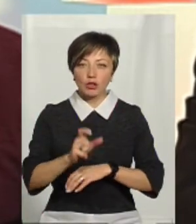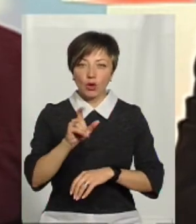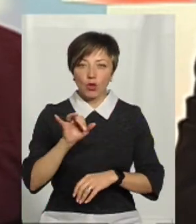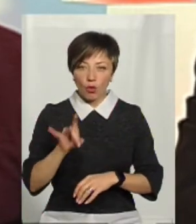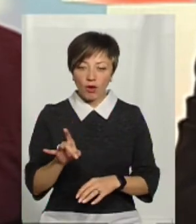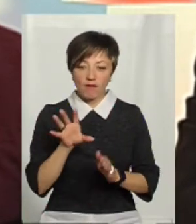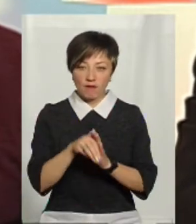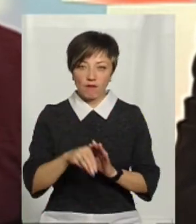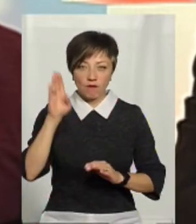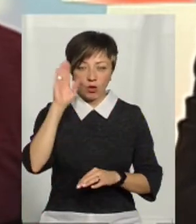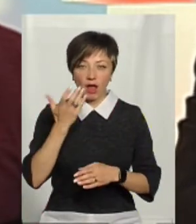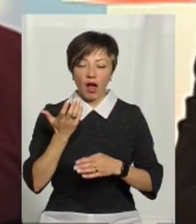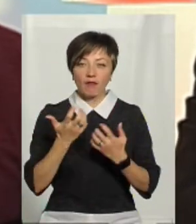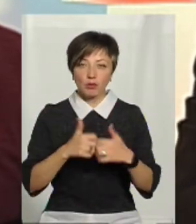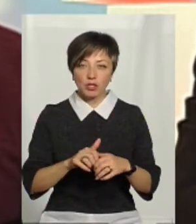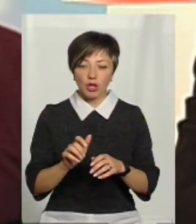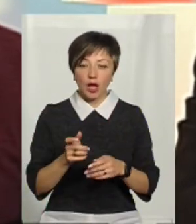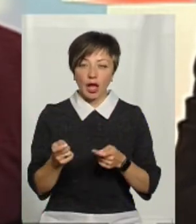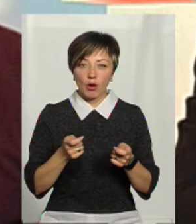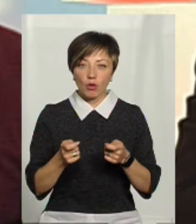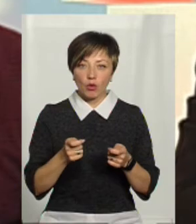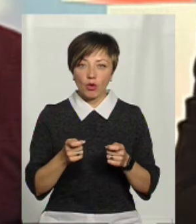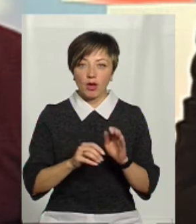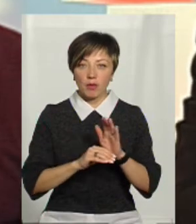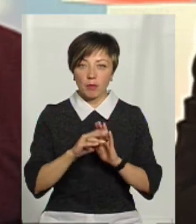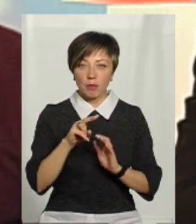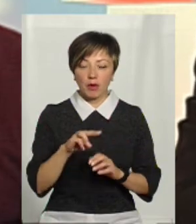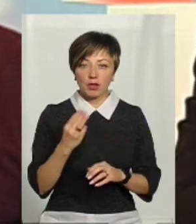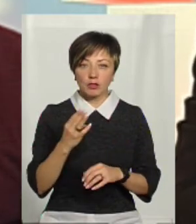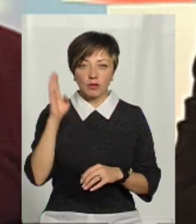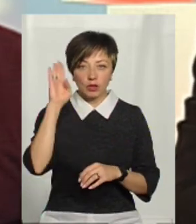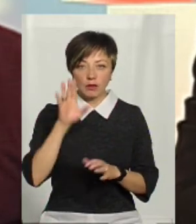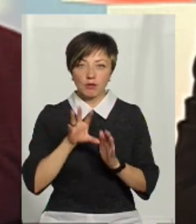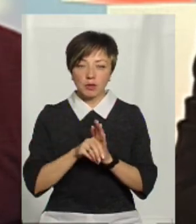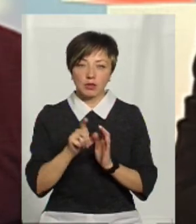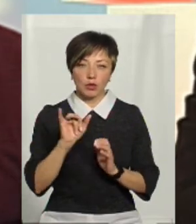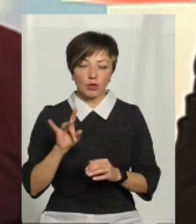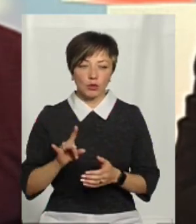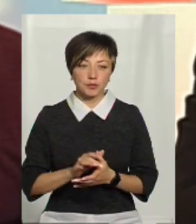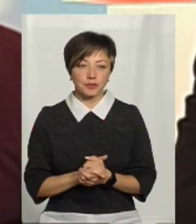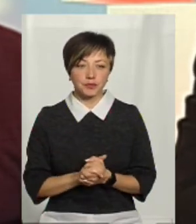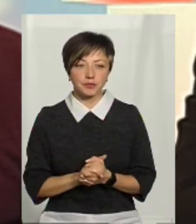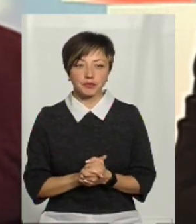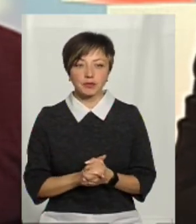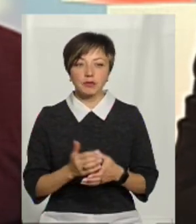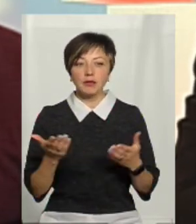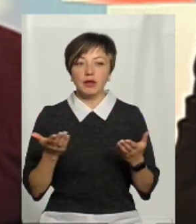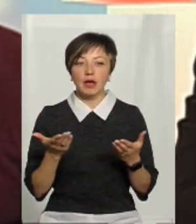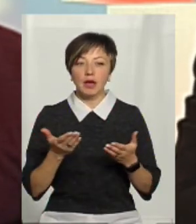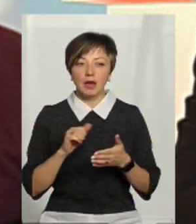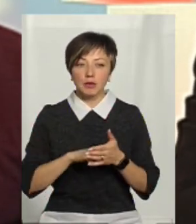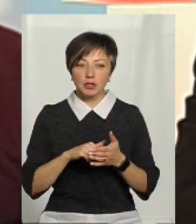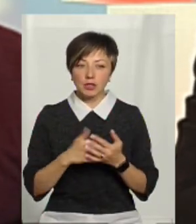І воно автоматично регулює ПГАЖ води і автоматично регулює місць хлору в воді. Яка причина?